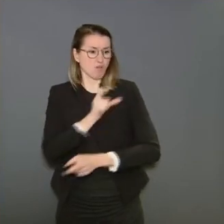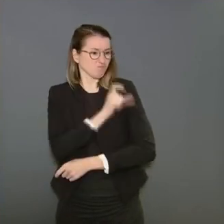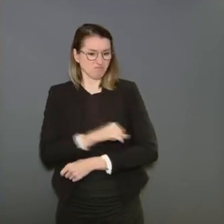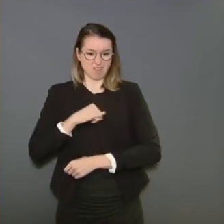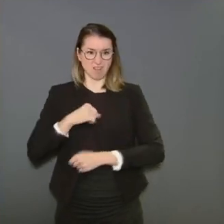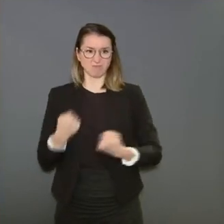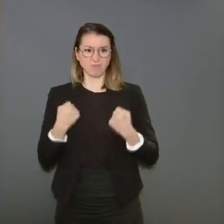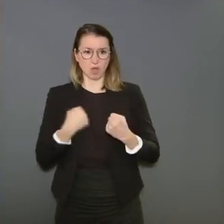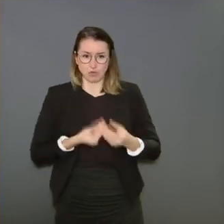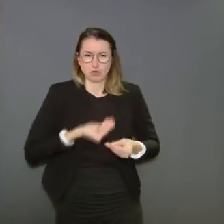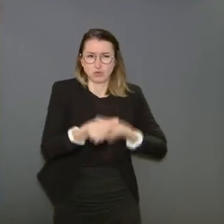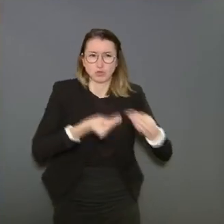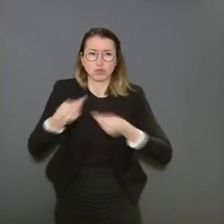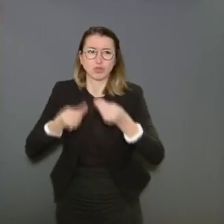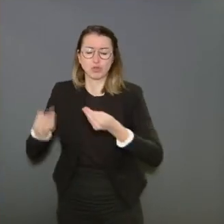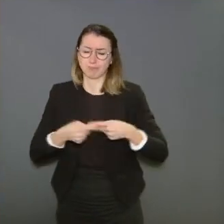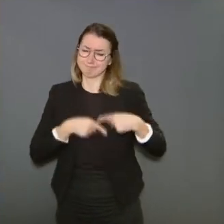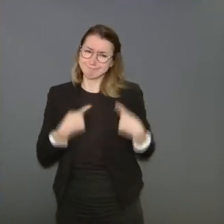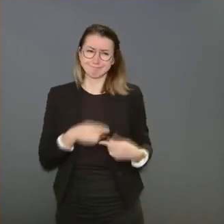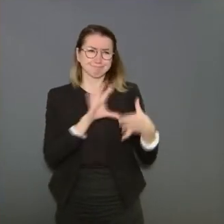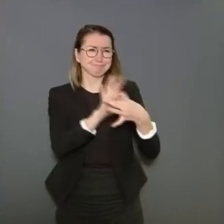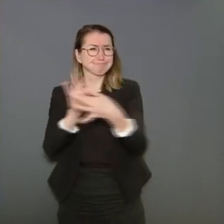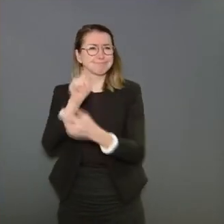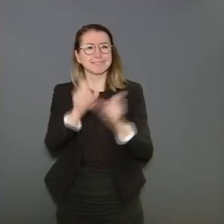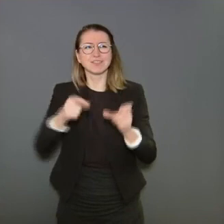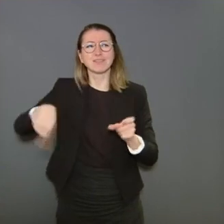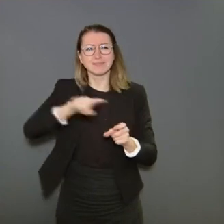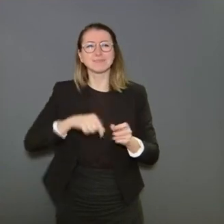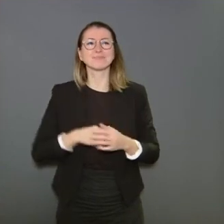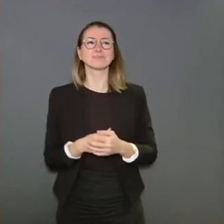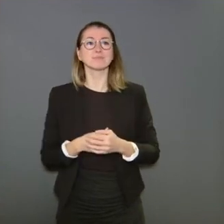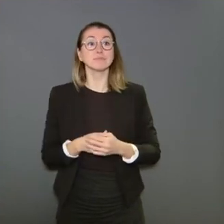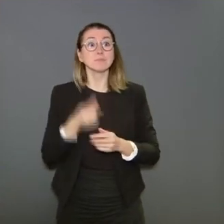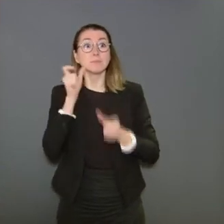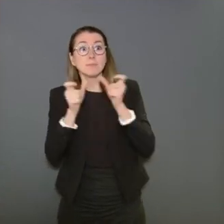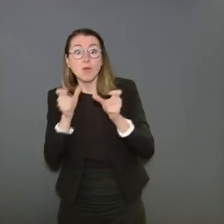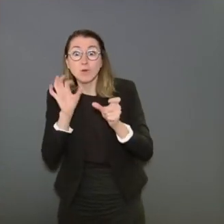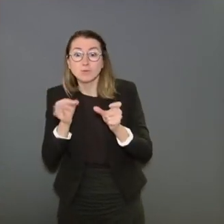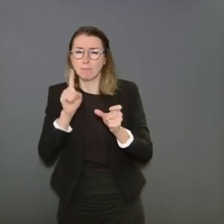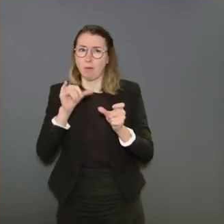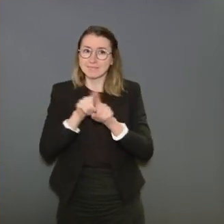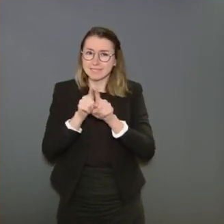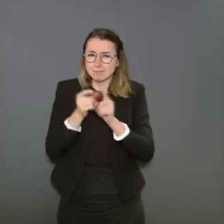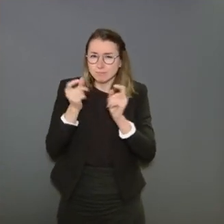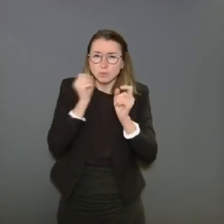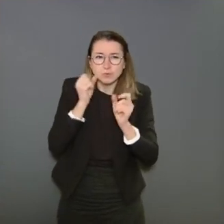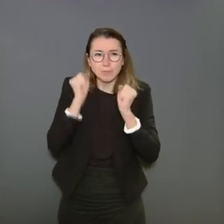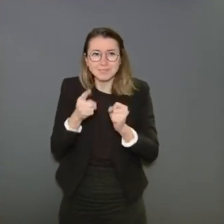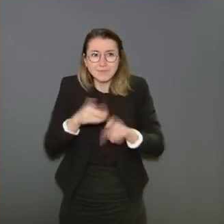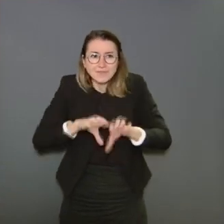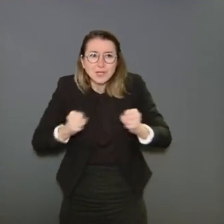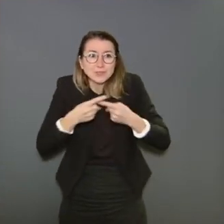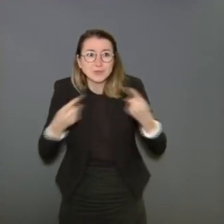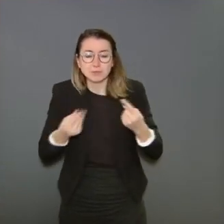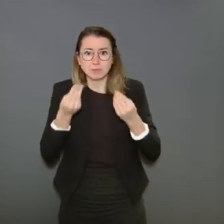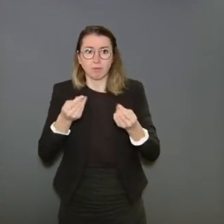grands mots, mais finalement, c'est des petits gestes qui font la différence. Vous pouvez prendre le temps d'appeler une personne dont vous savez que la personne a